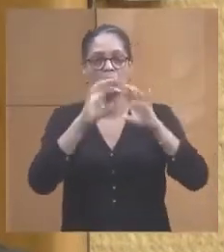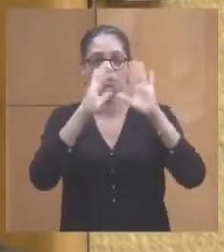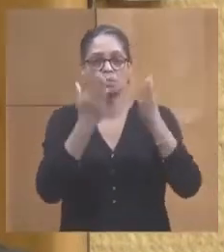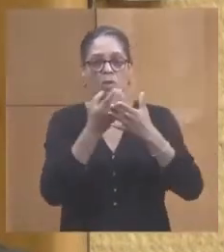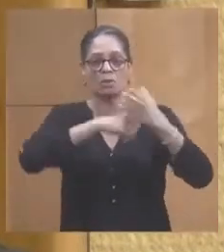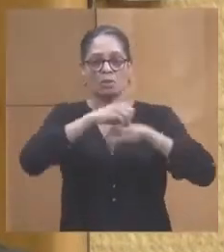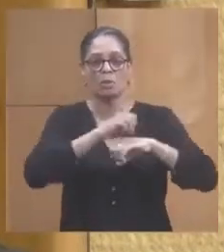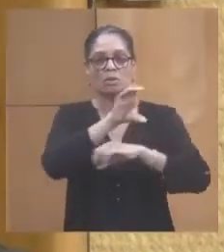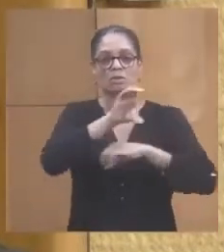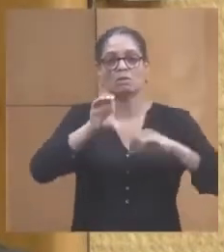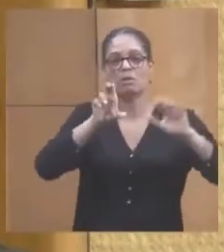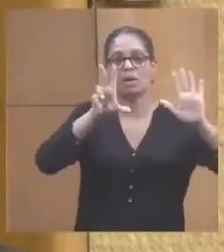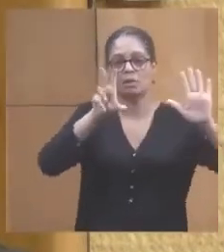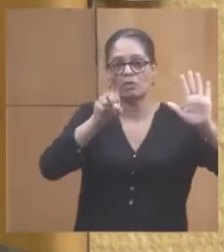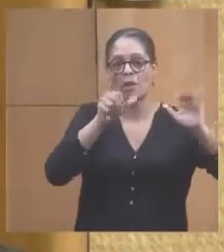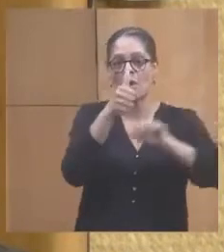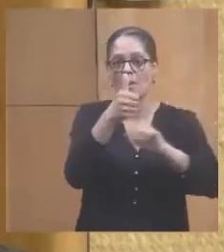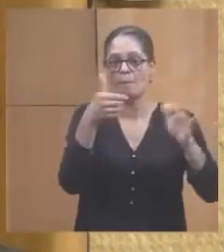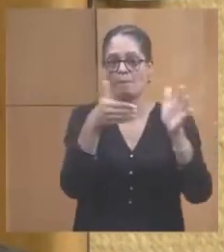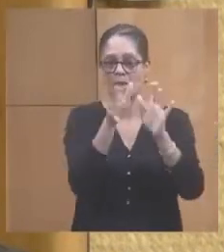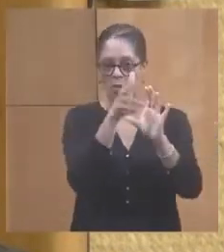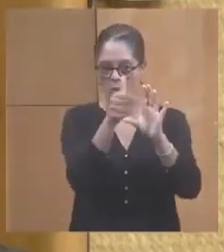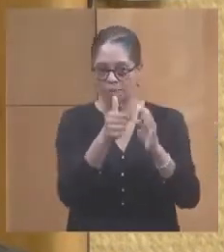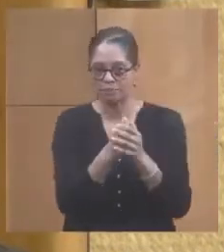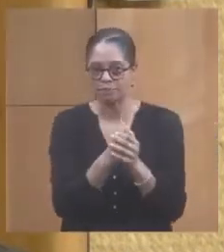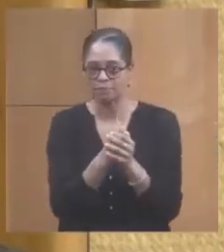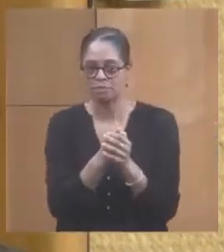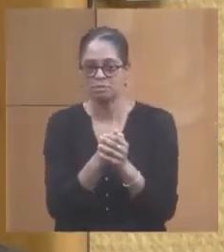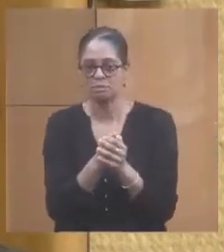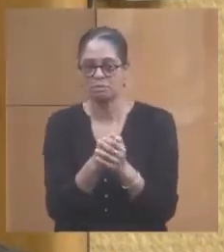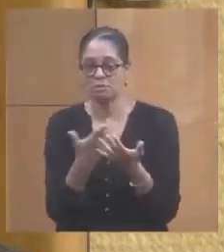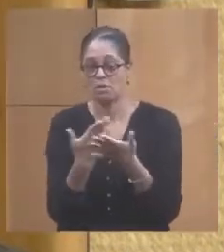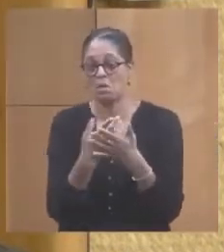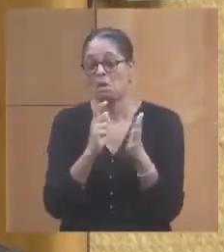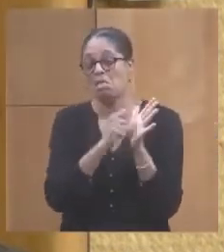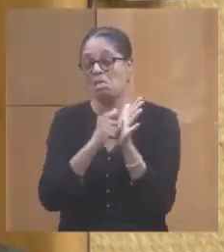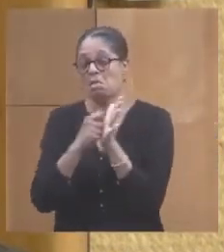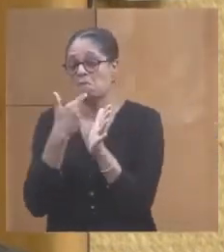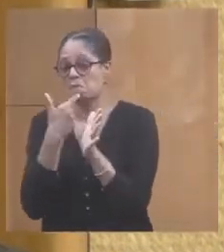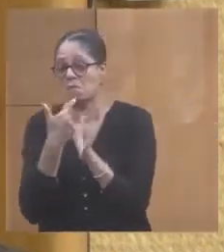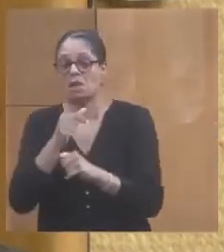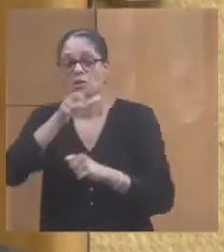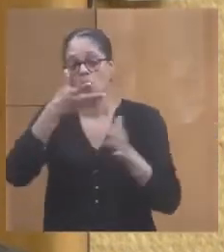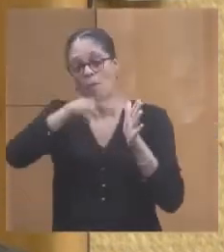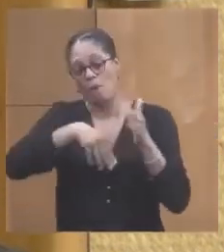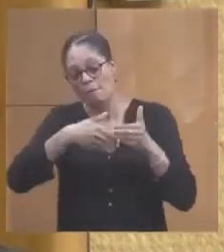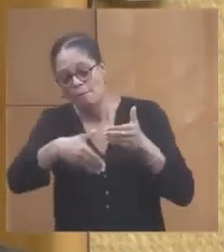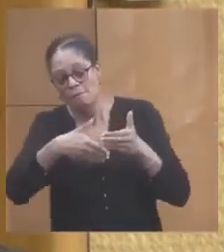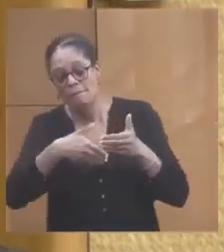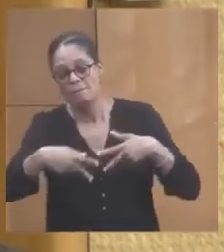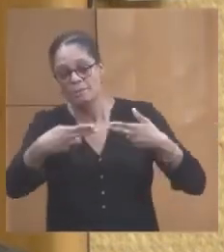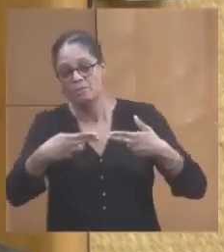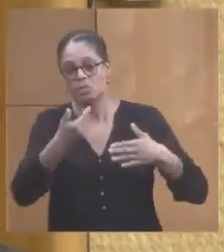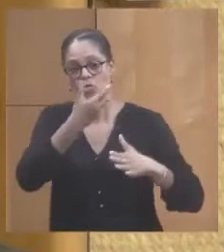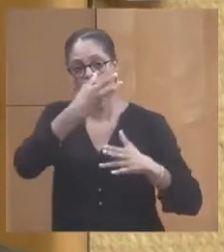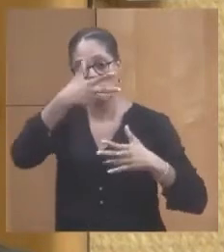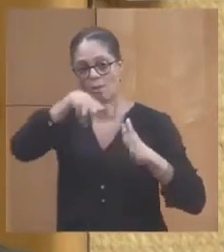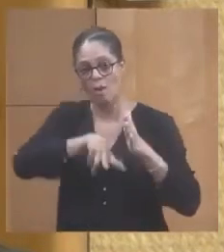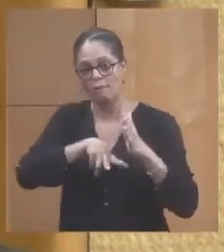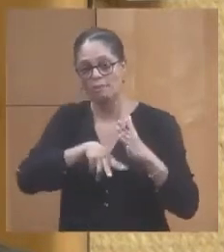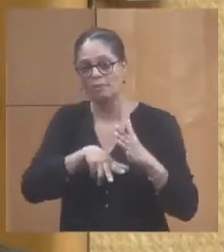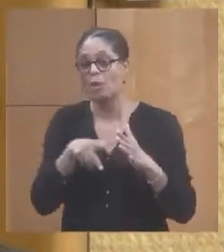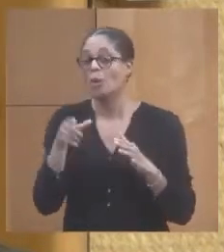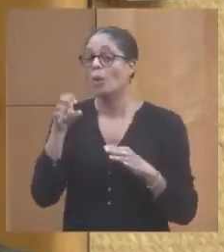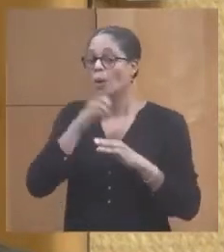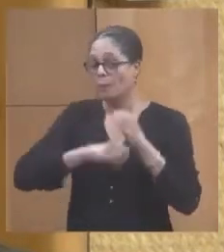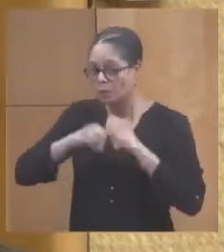181 000 euros. Et le calendrier prévisionnel est de trois mois. L'opération a